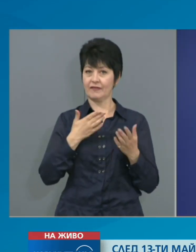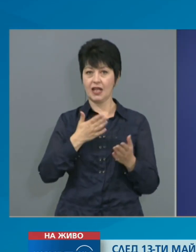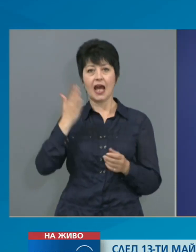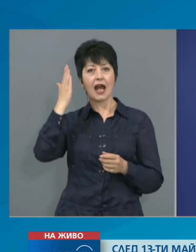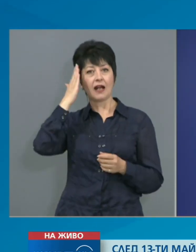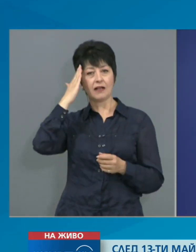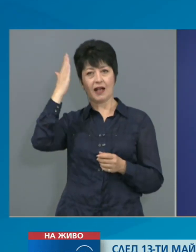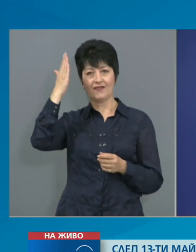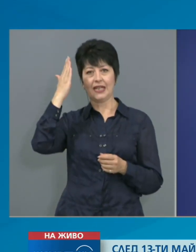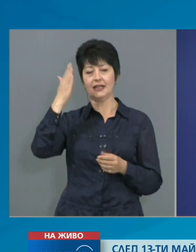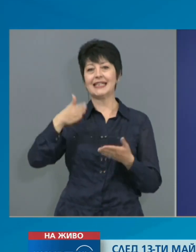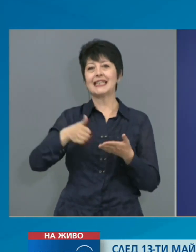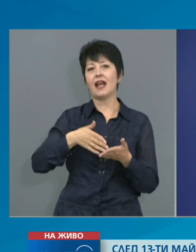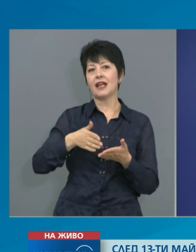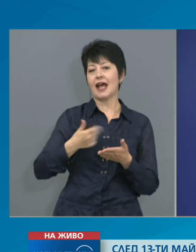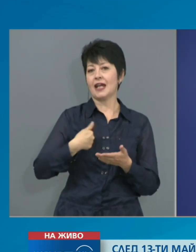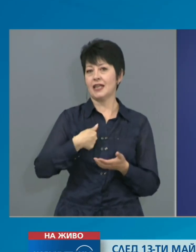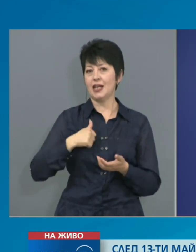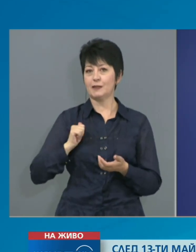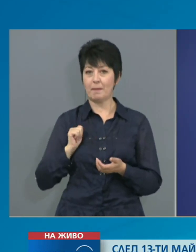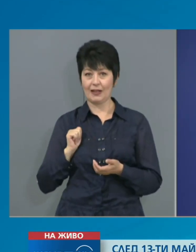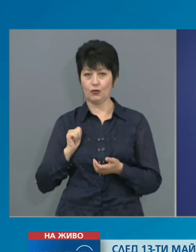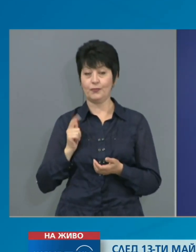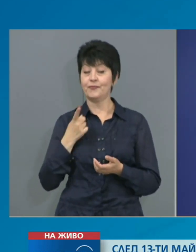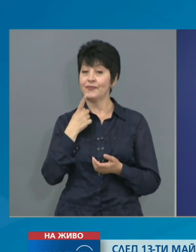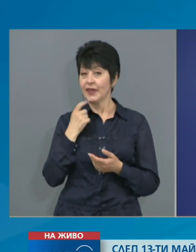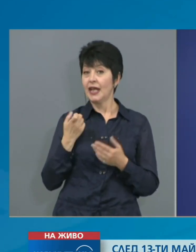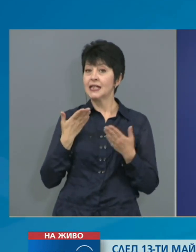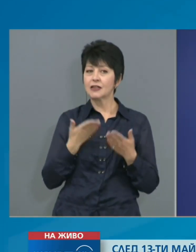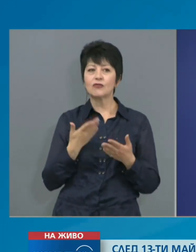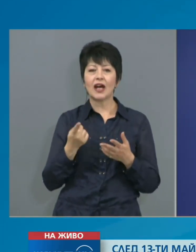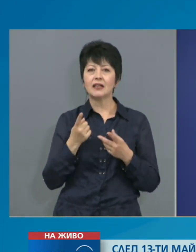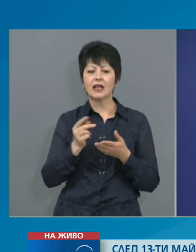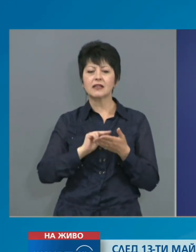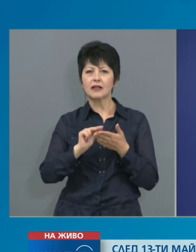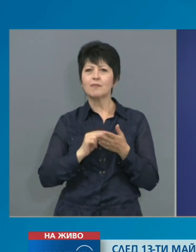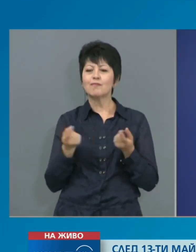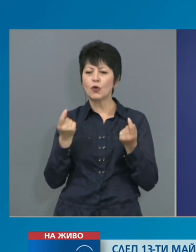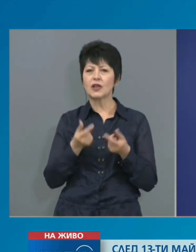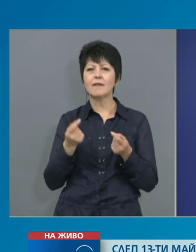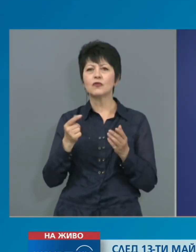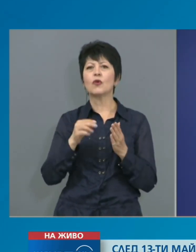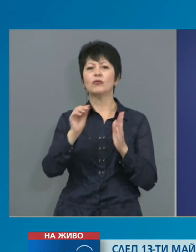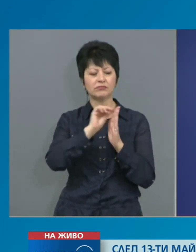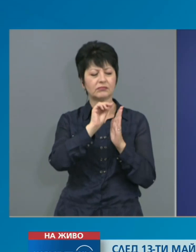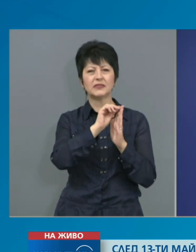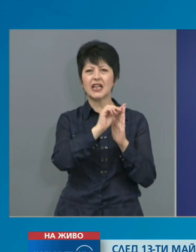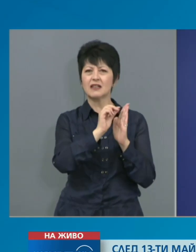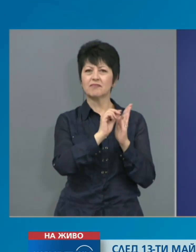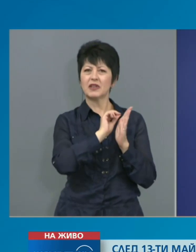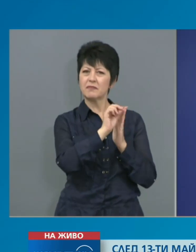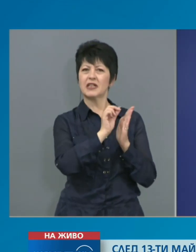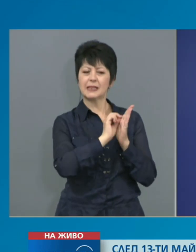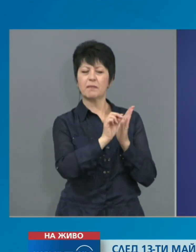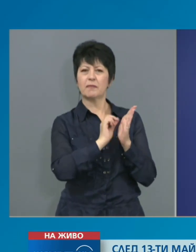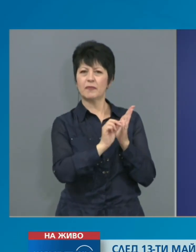държава санитария инспектор. За това те са изчерпателно изборени в Закона за здравето и за това подходът